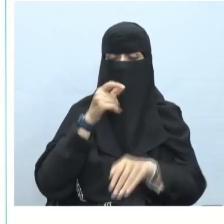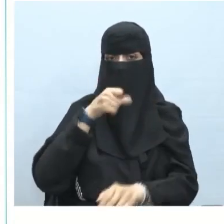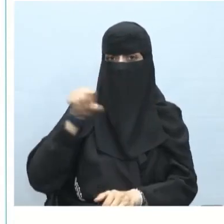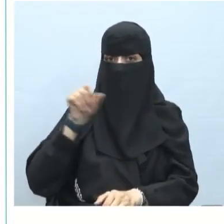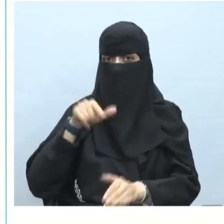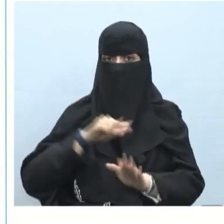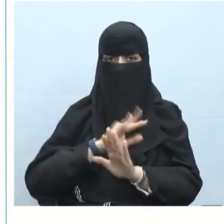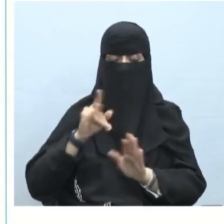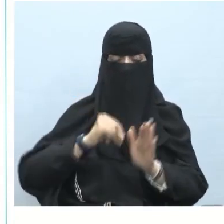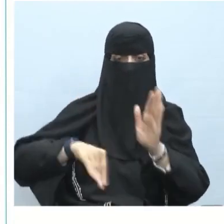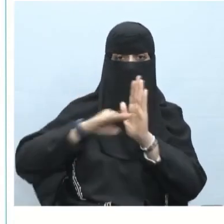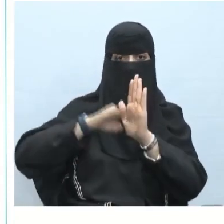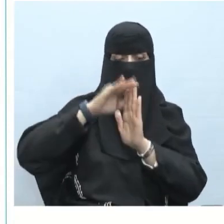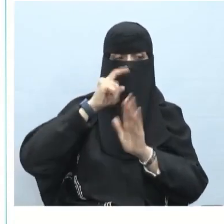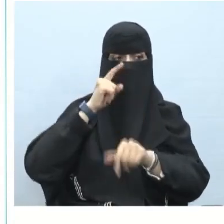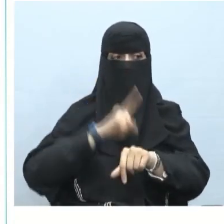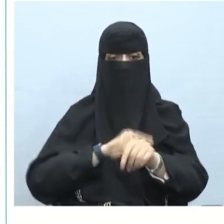الترتيب الزمن